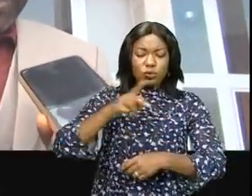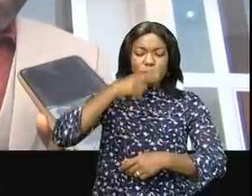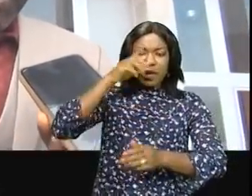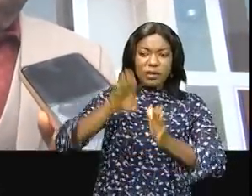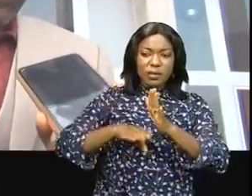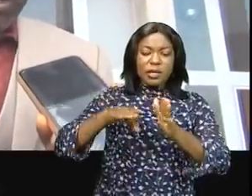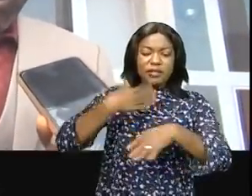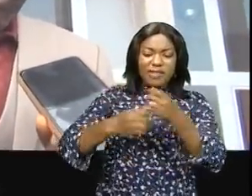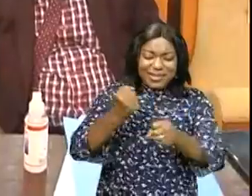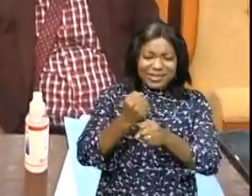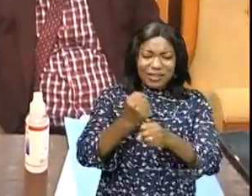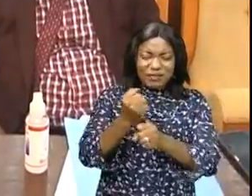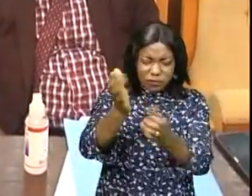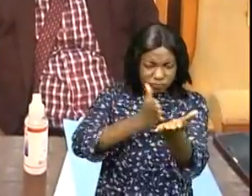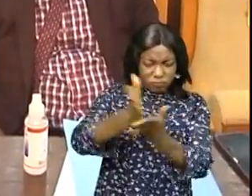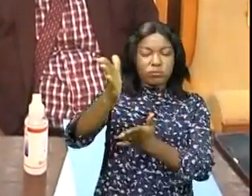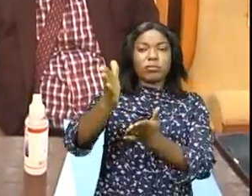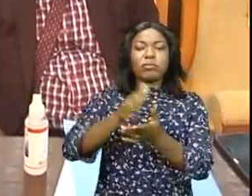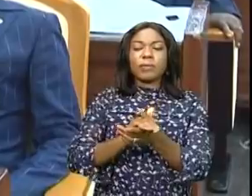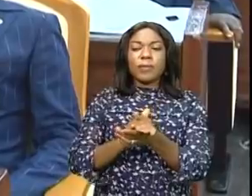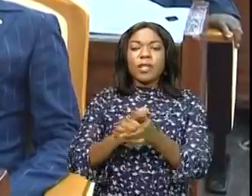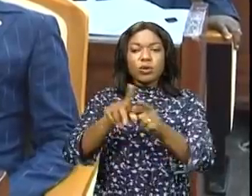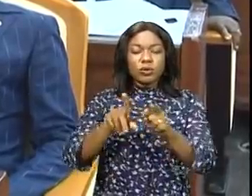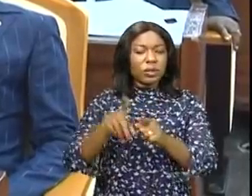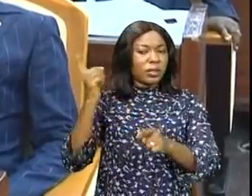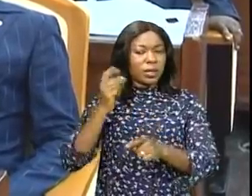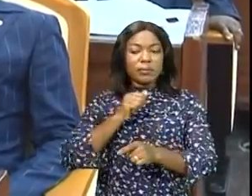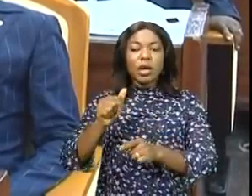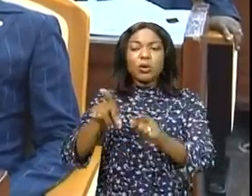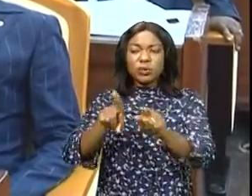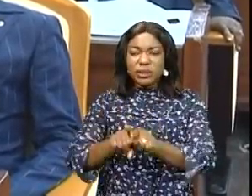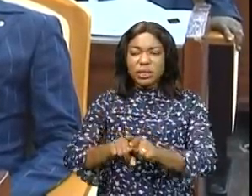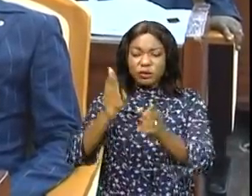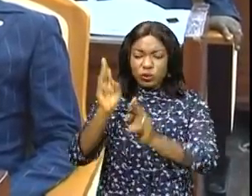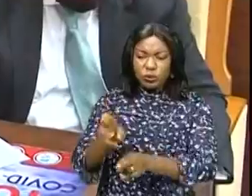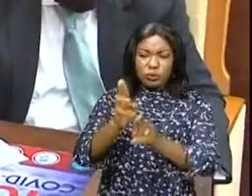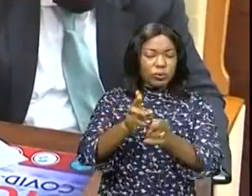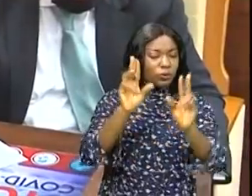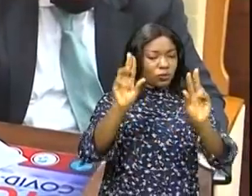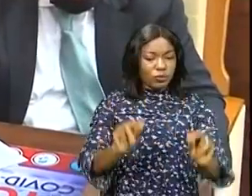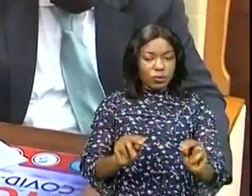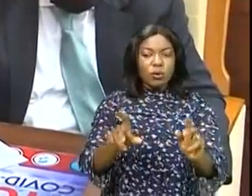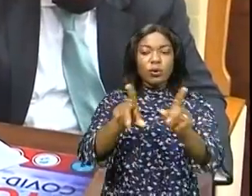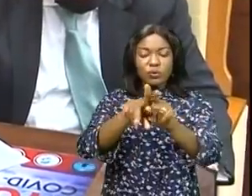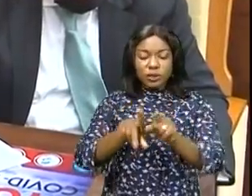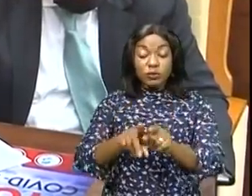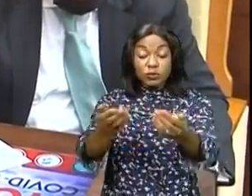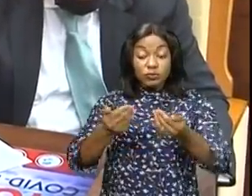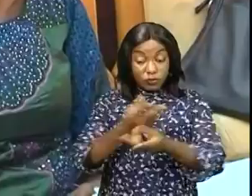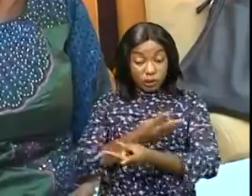de faire un travail comme il se doit. Et on attend voir de la commission vraiment les résultats.